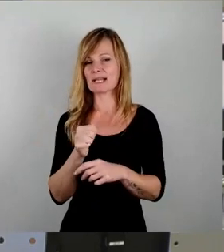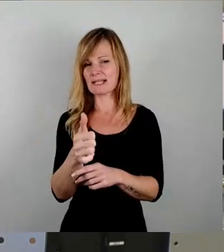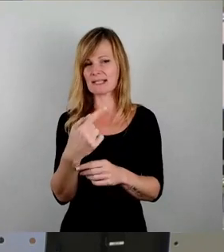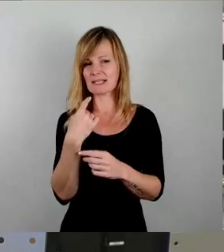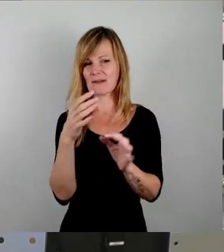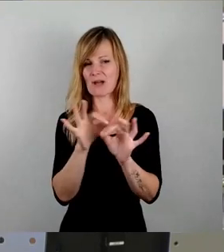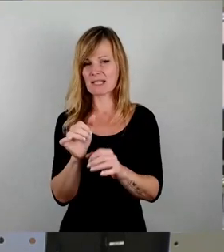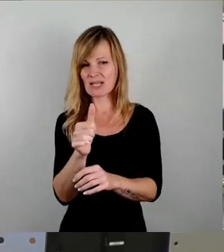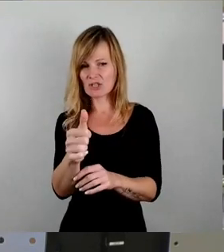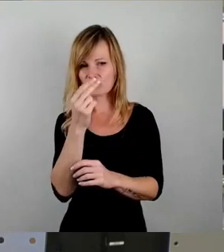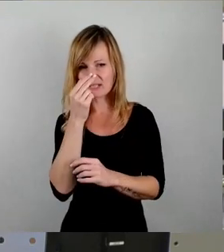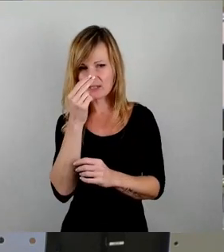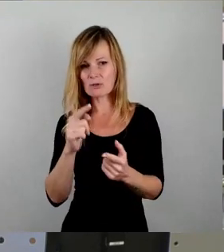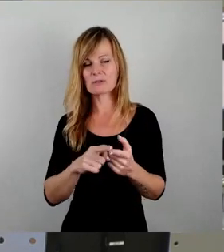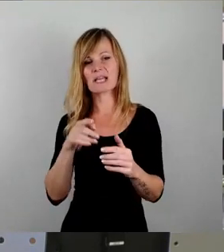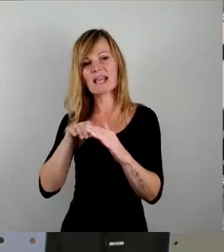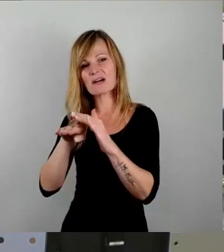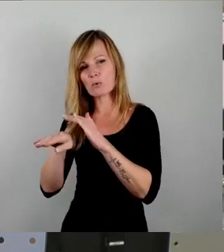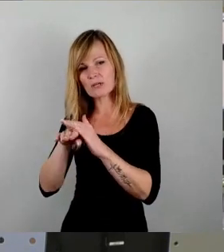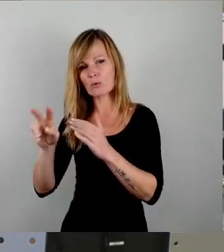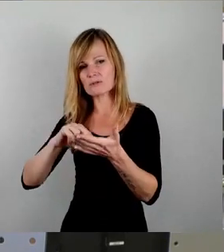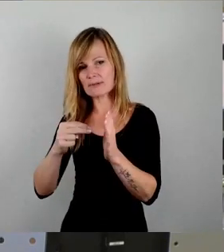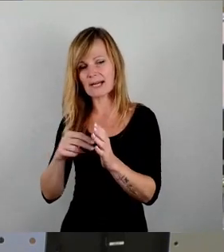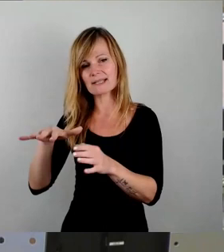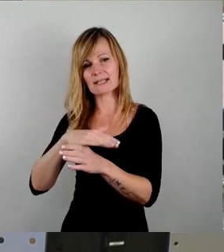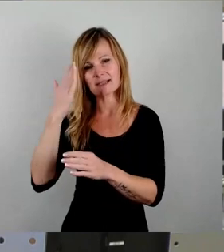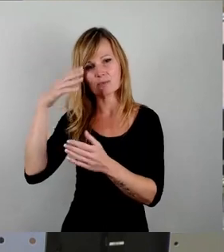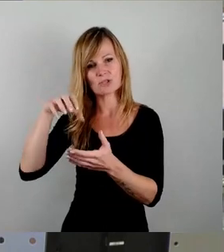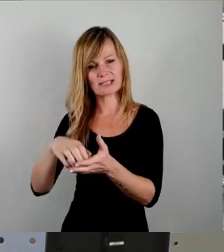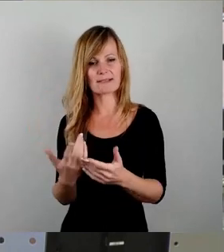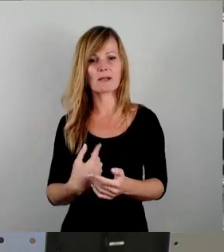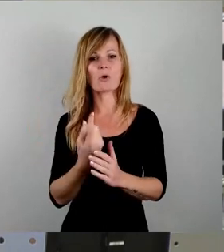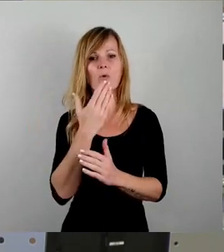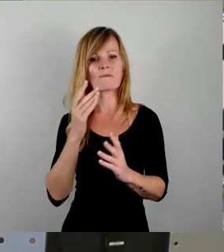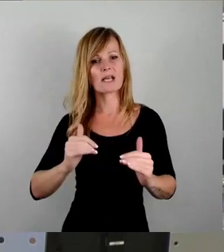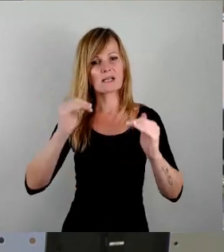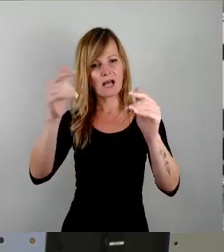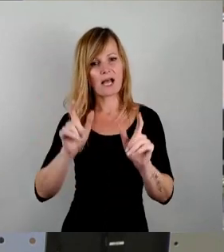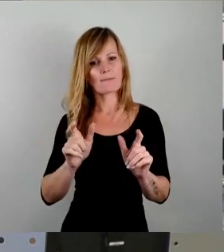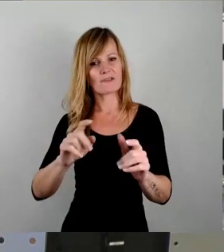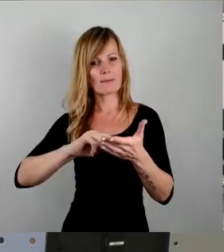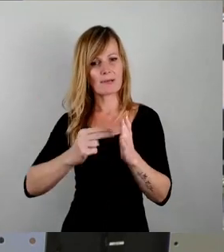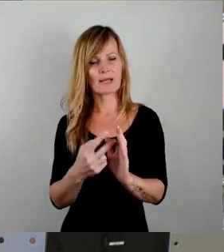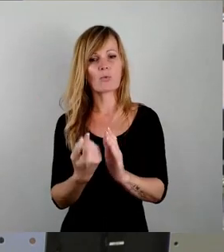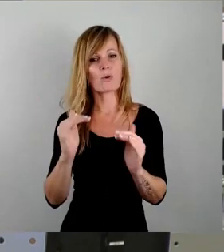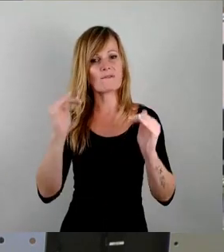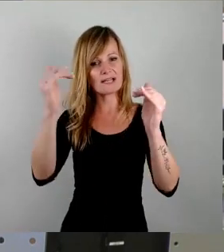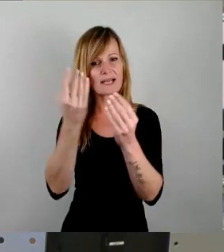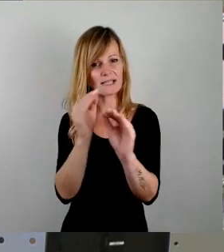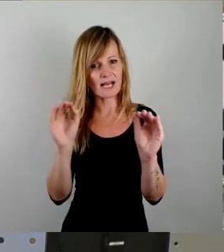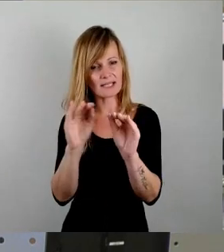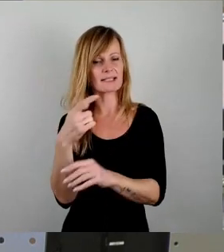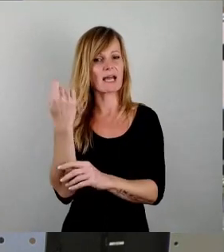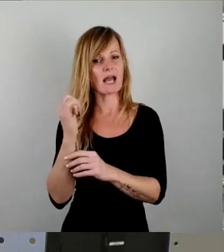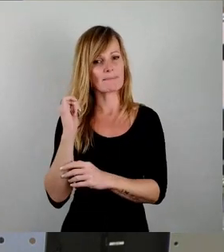Dresden, Evakuierungsplan der Landeshauptstadt Dresden, Hochwasserabwehrplan, Hochwassernachrichten- und Alarmdienst,